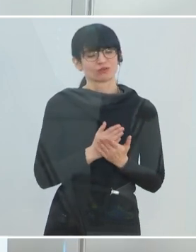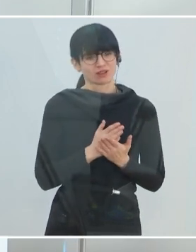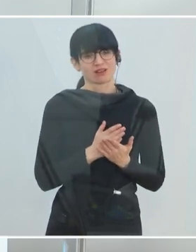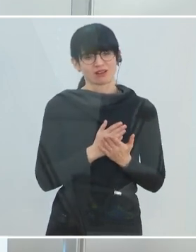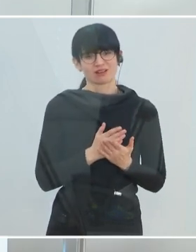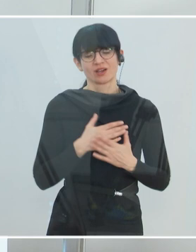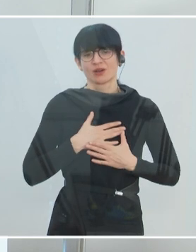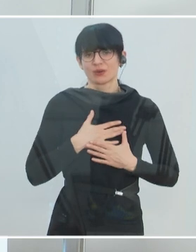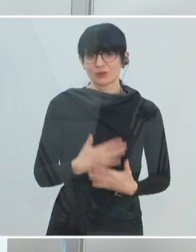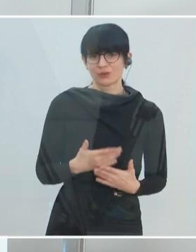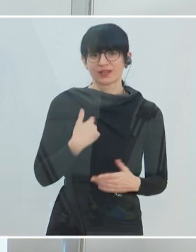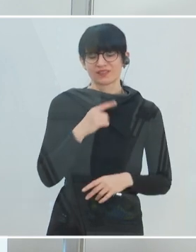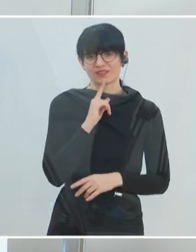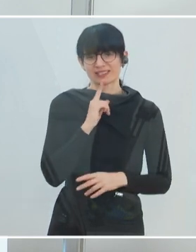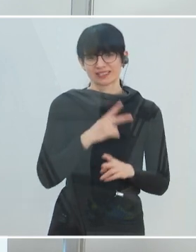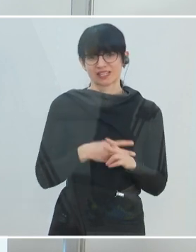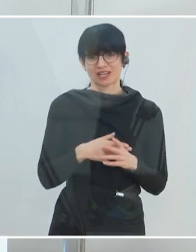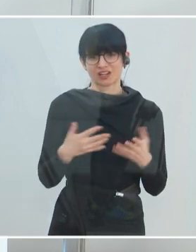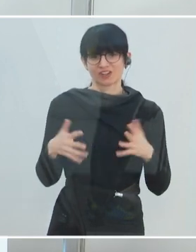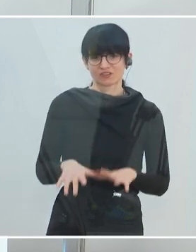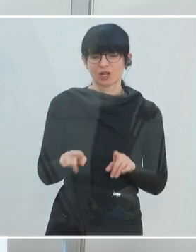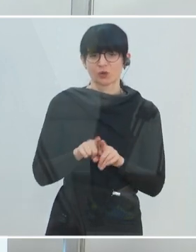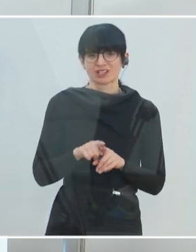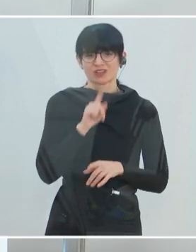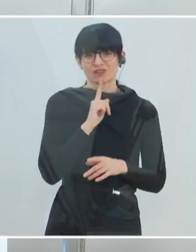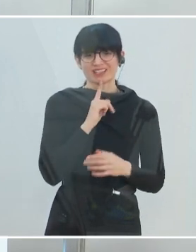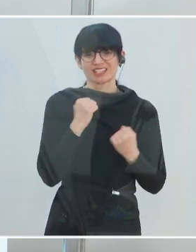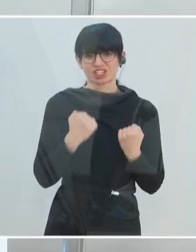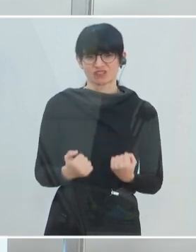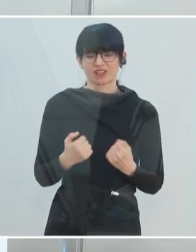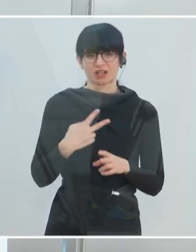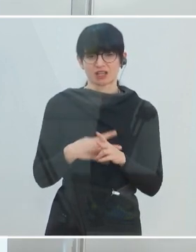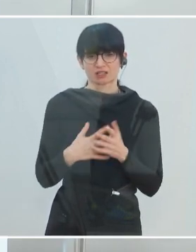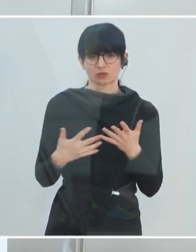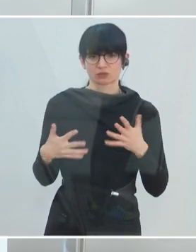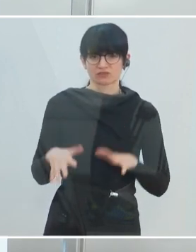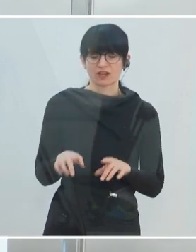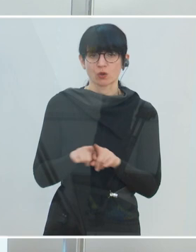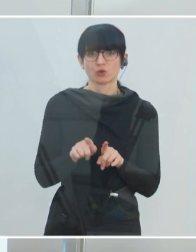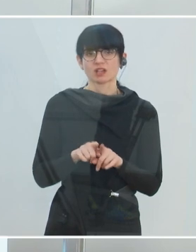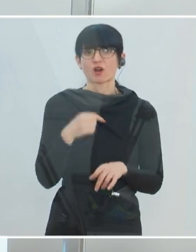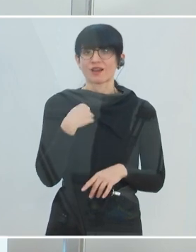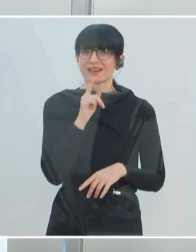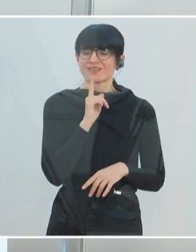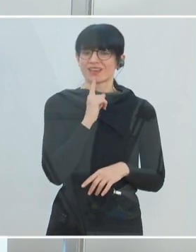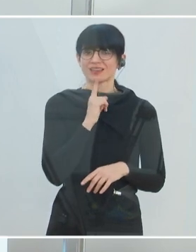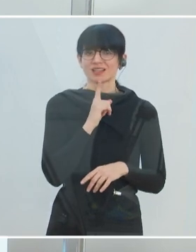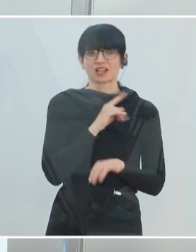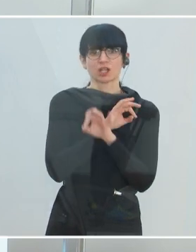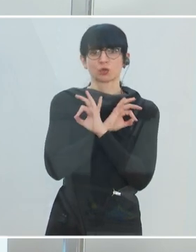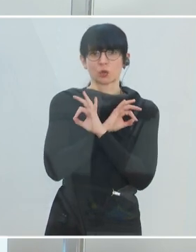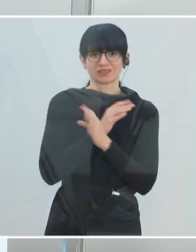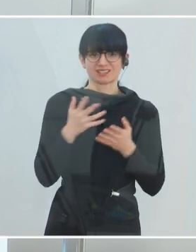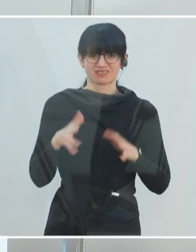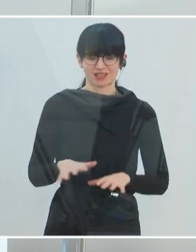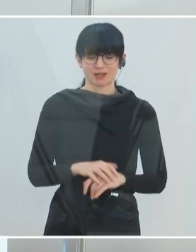weniger Erkrankungsfälle, vor allem schwere Erkrankungsfälle und Todesfälle haben. Das vielleicht zur allgemeinen